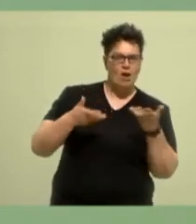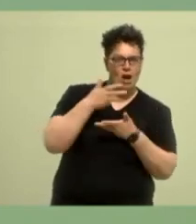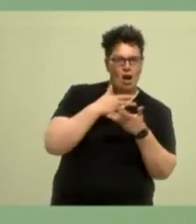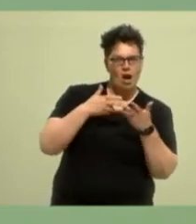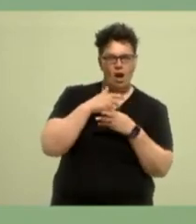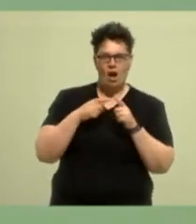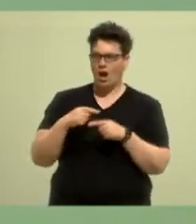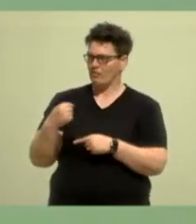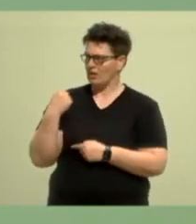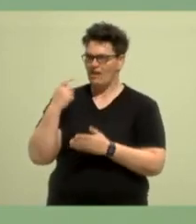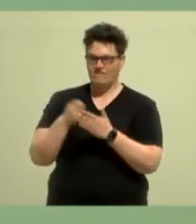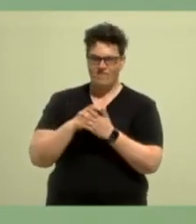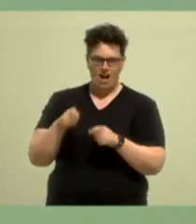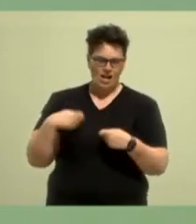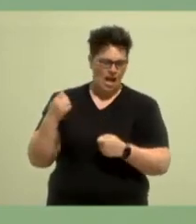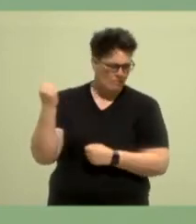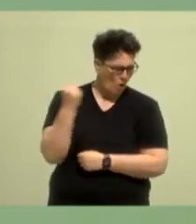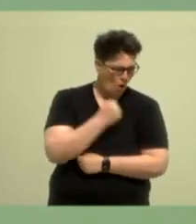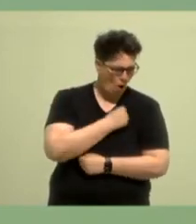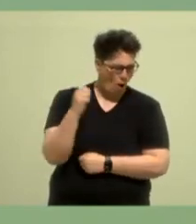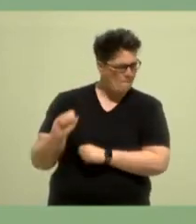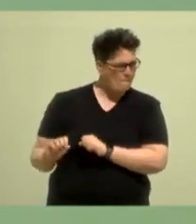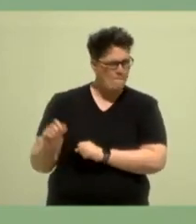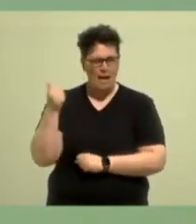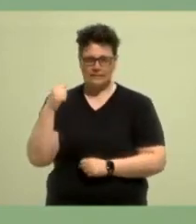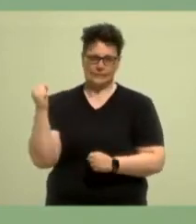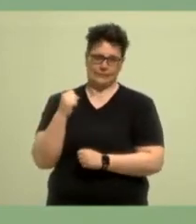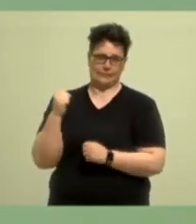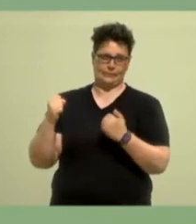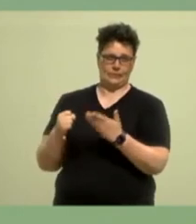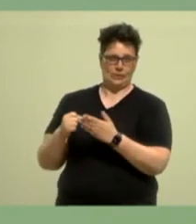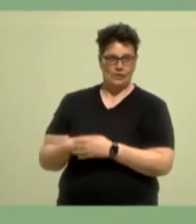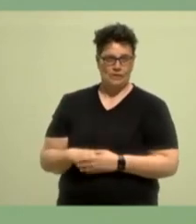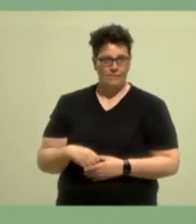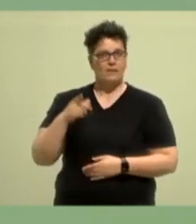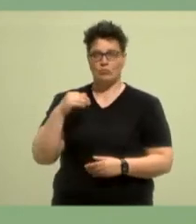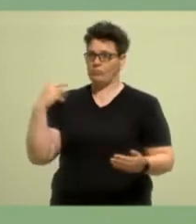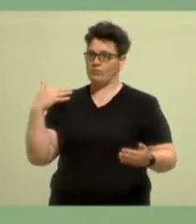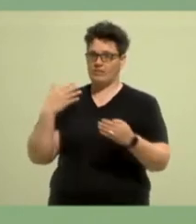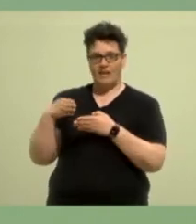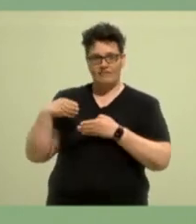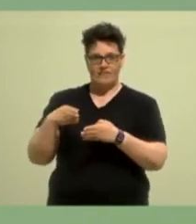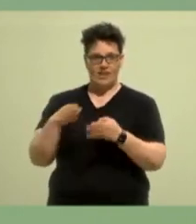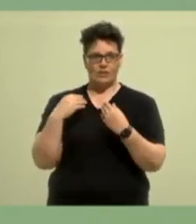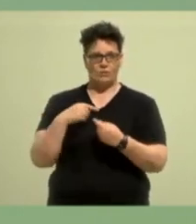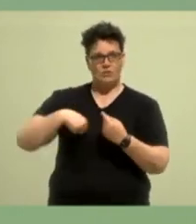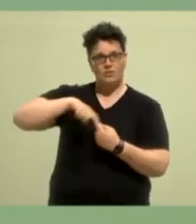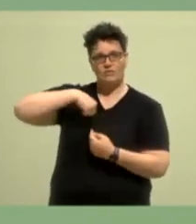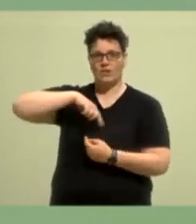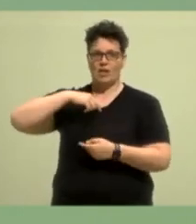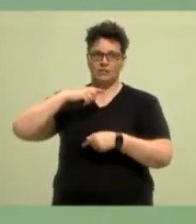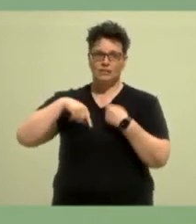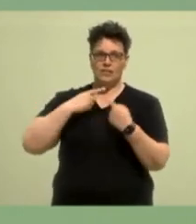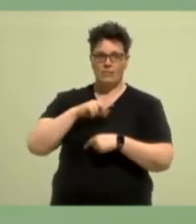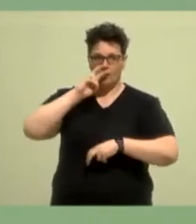Wahlerfolg, der Weg, der darin bestand, uns ständig zu hinterfragen und dann alle gemeinsam unser